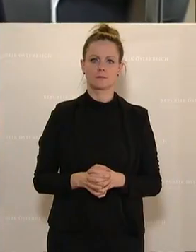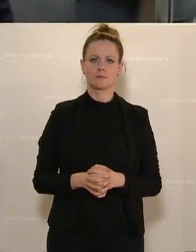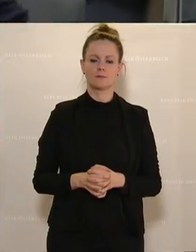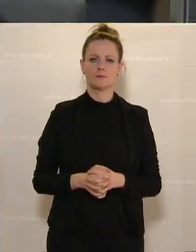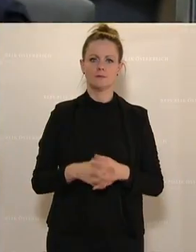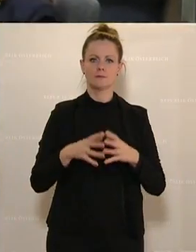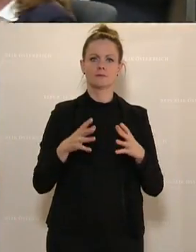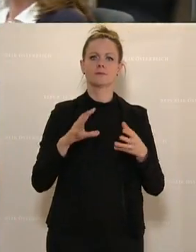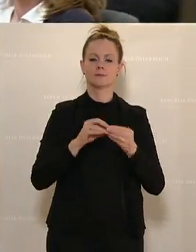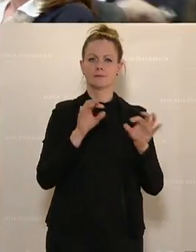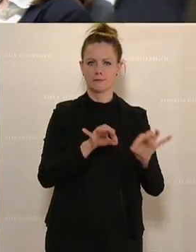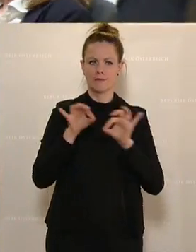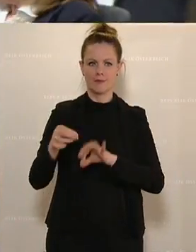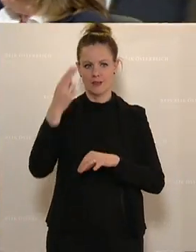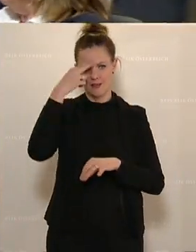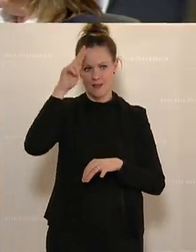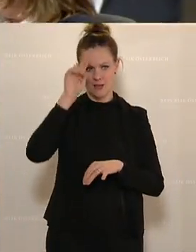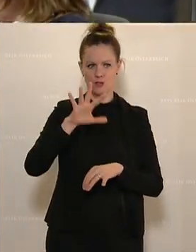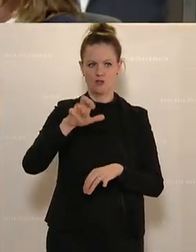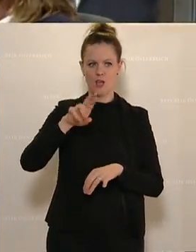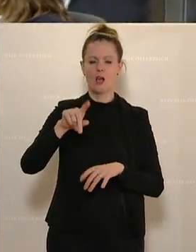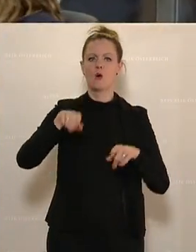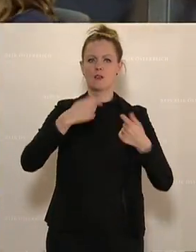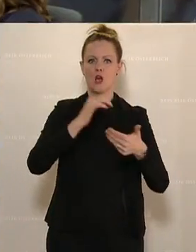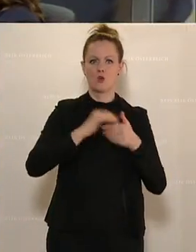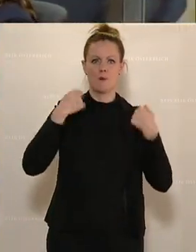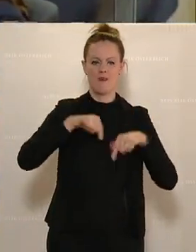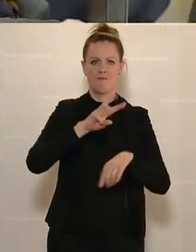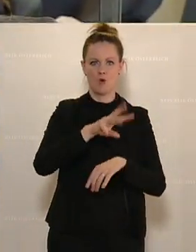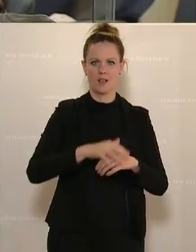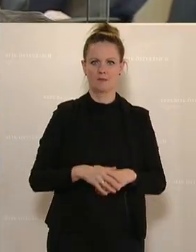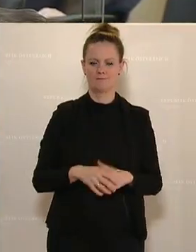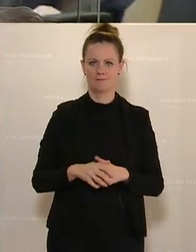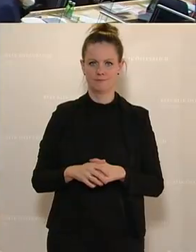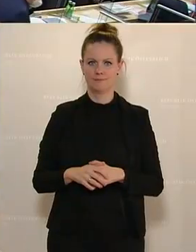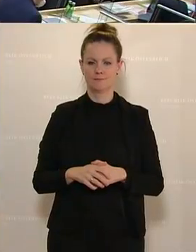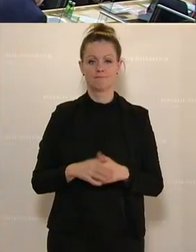Zur Geschäftsführung, Abgeordneter Scherack und dann Herr Klubobmann-Wögener. Bitte schön, Herr Abgeordneter.